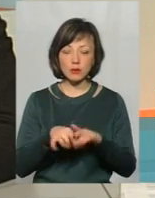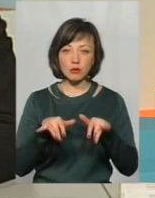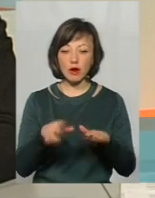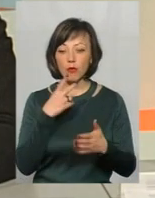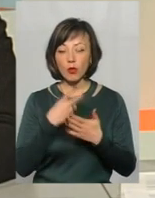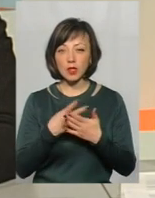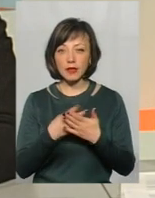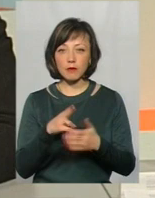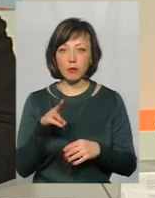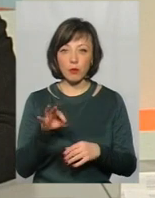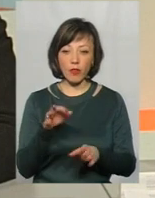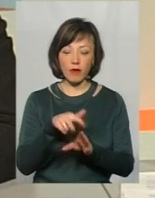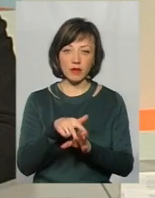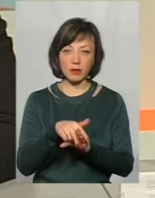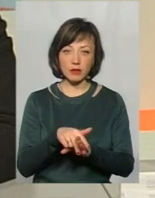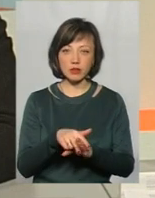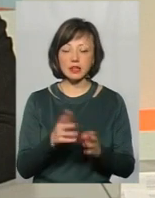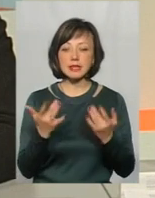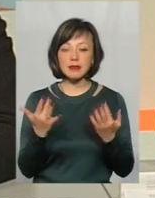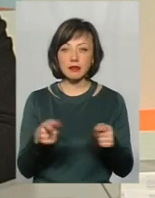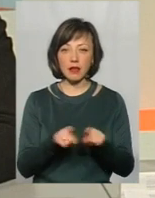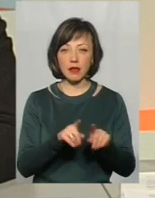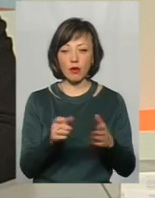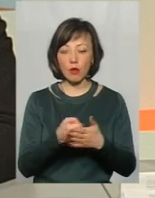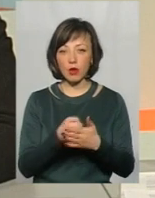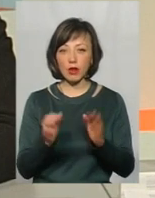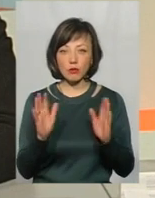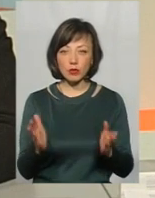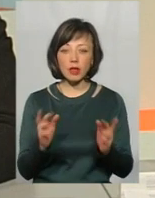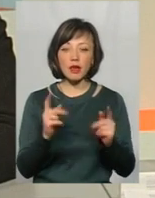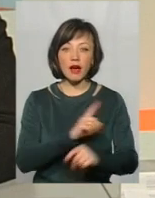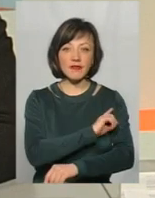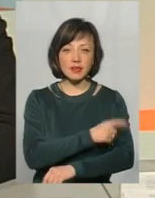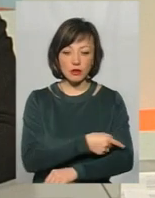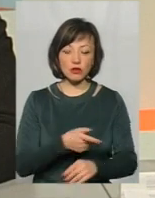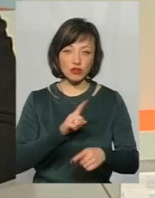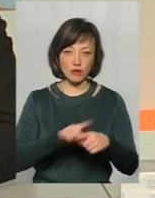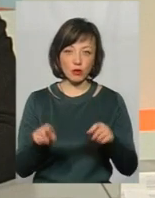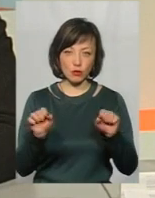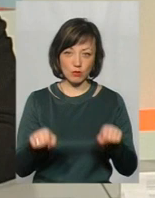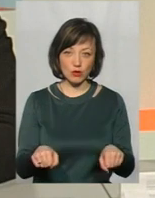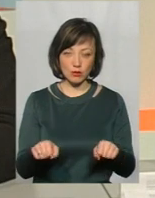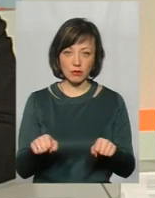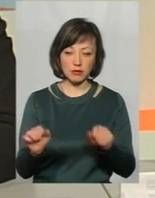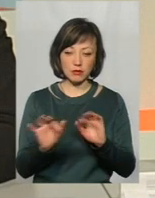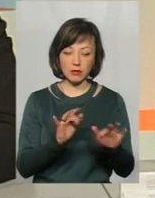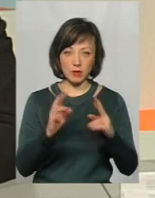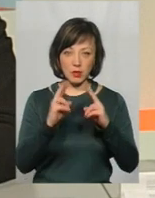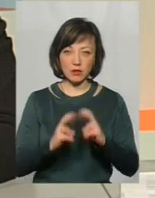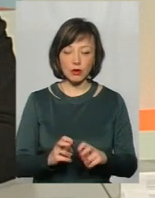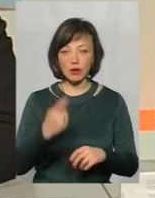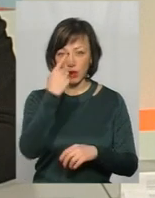вже подивимося по навантаженості, скільки таких клепотань буде, наскільки фізично ми зможемо швидко опрацьовувати. Також хочу